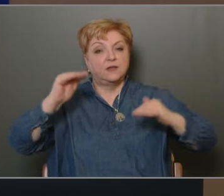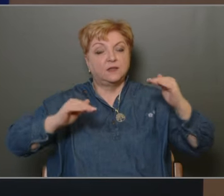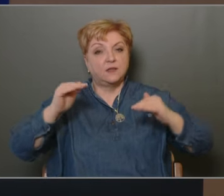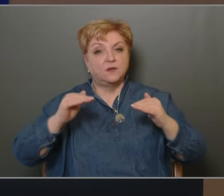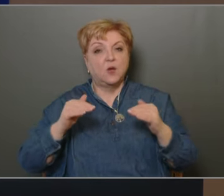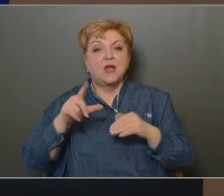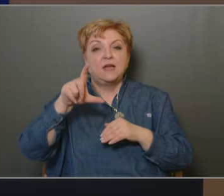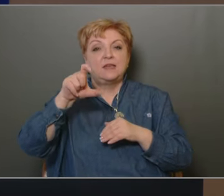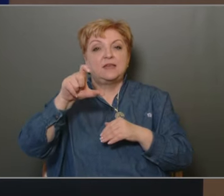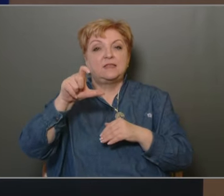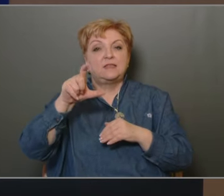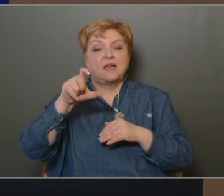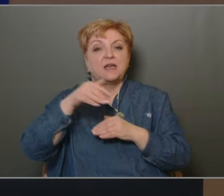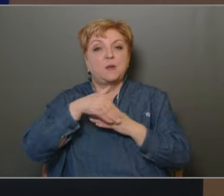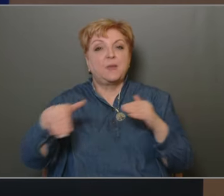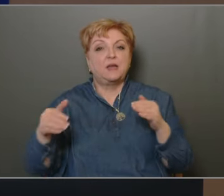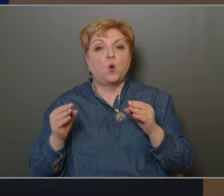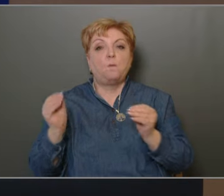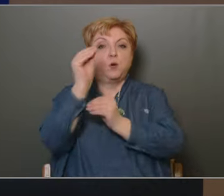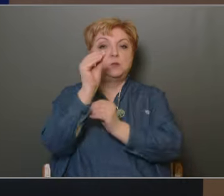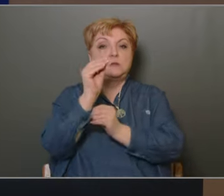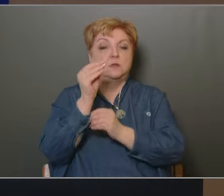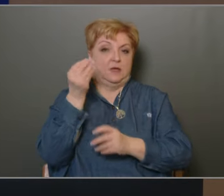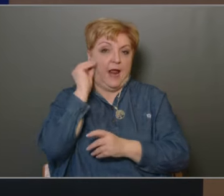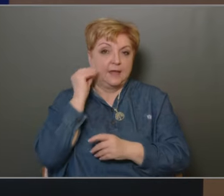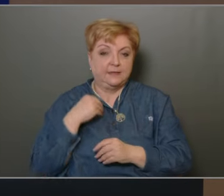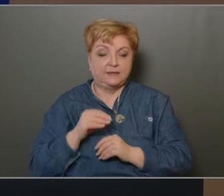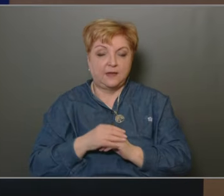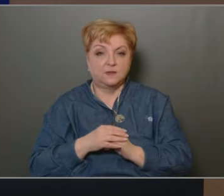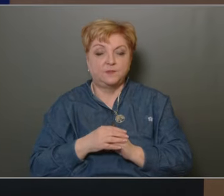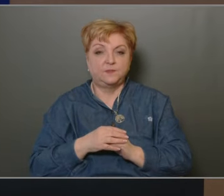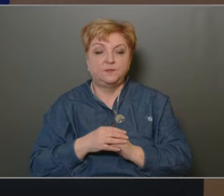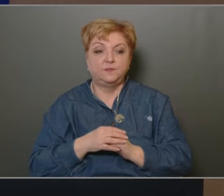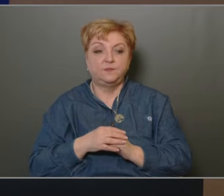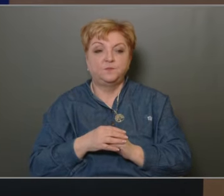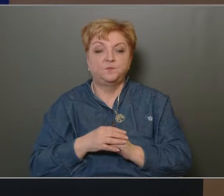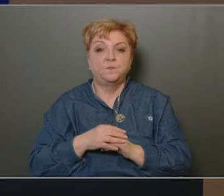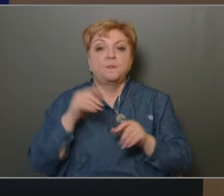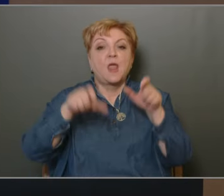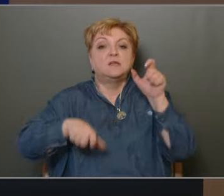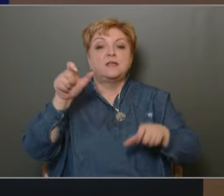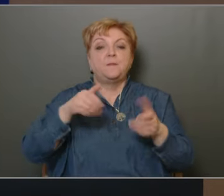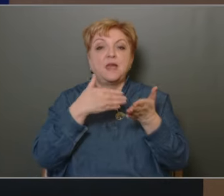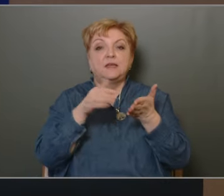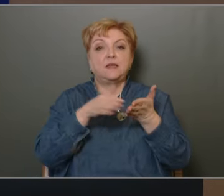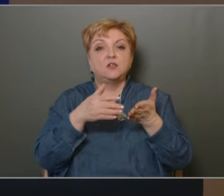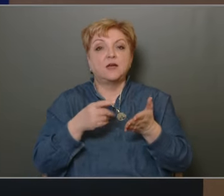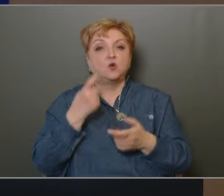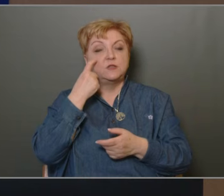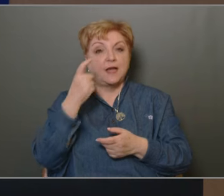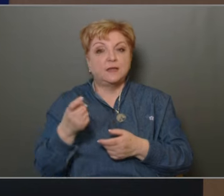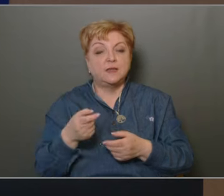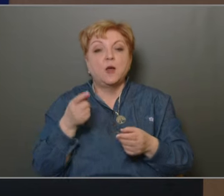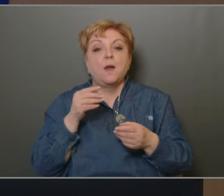forint pluszt jelentettek. A személyi kiadások tekintetében